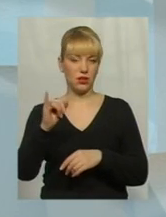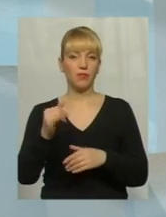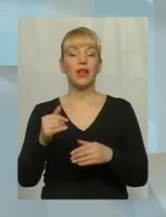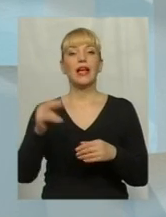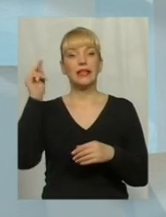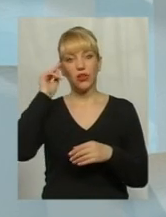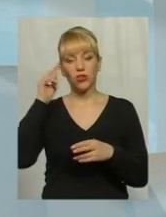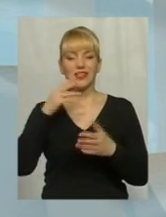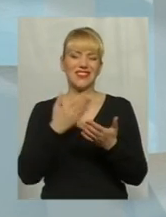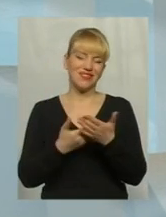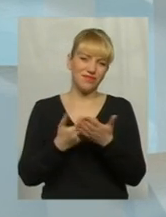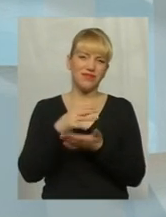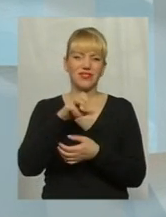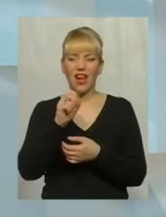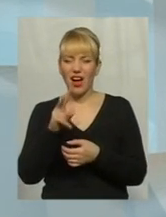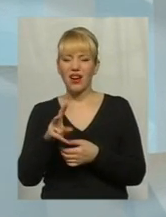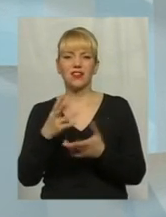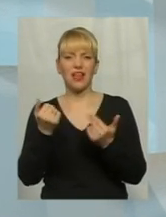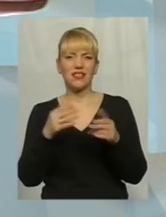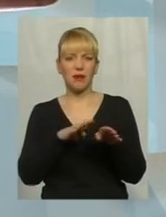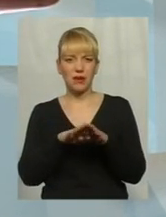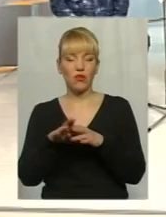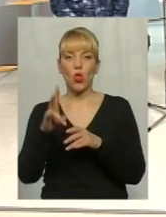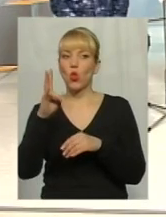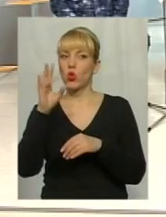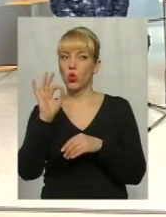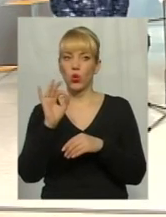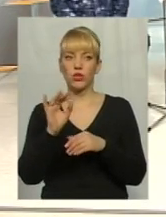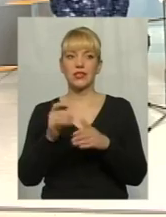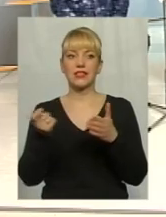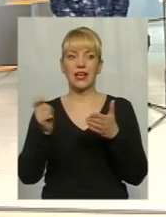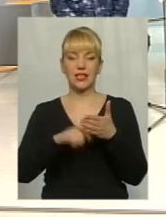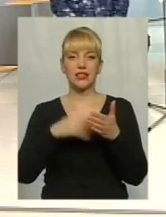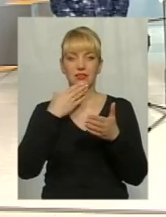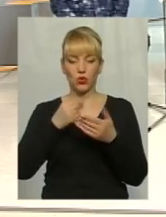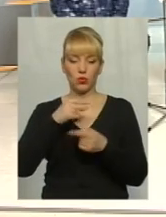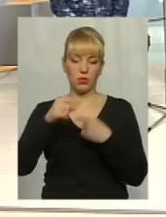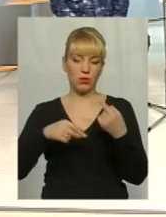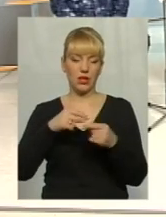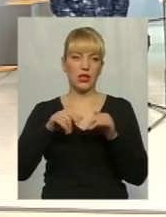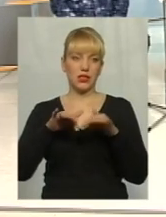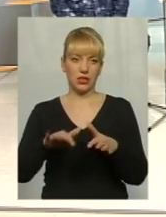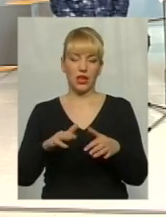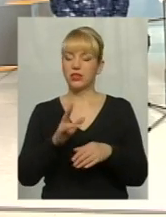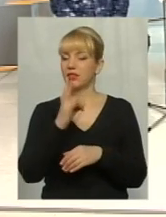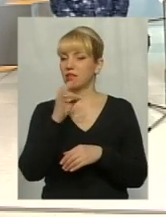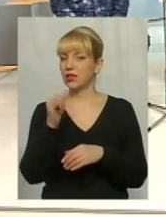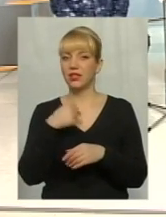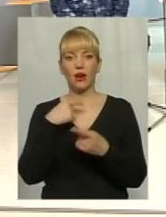Теоретично, ніби так, ніби там прирівнюють, але на практиці... Закрити своєю підприємницькою діяльністю, крапка. Ні. Я